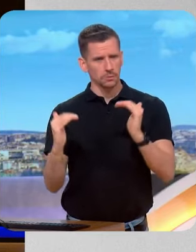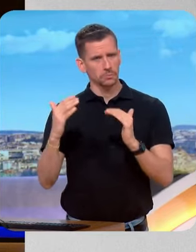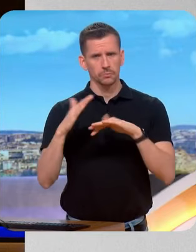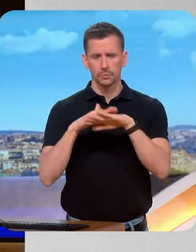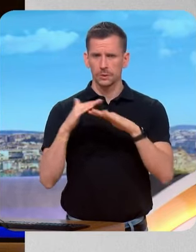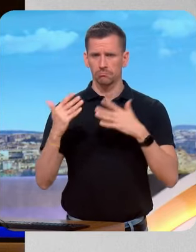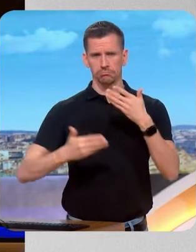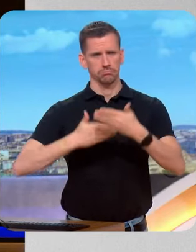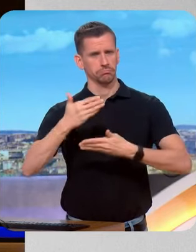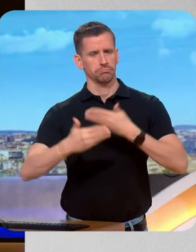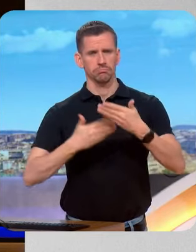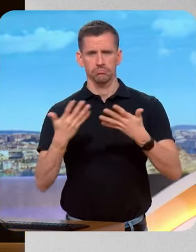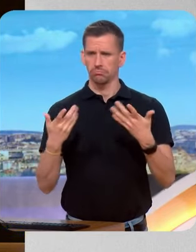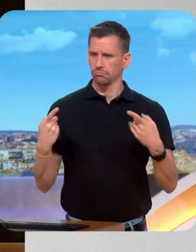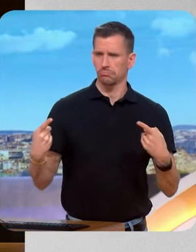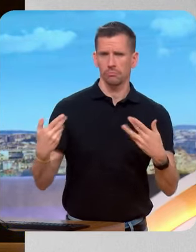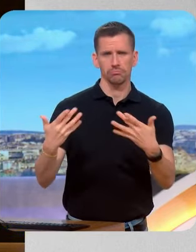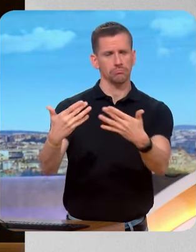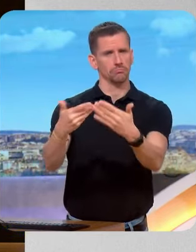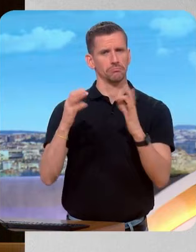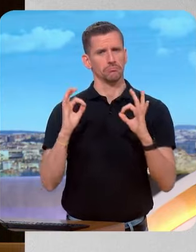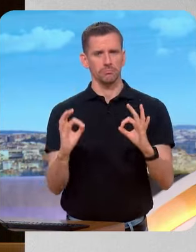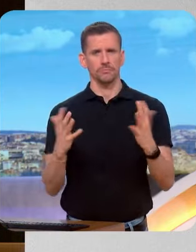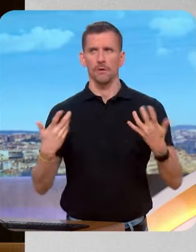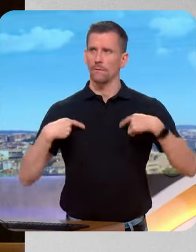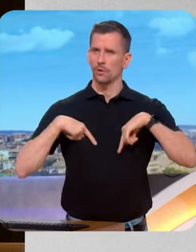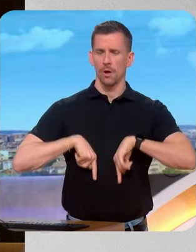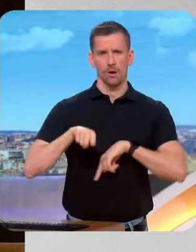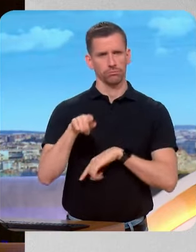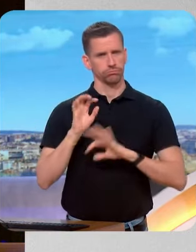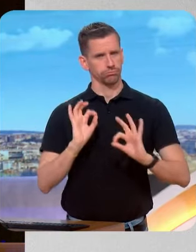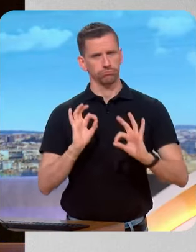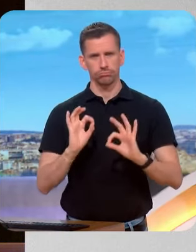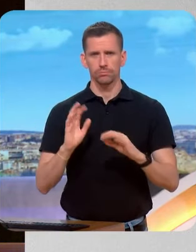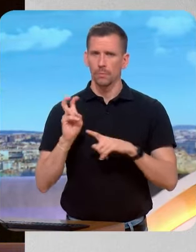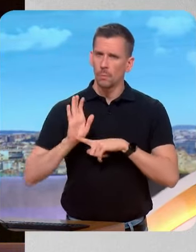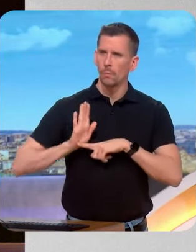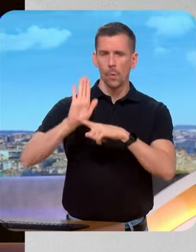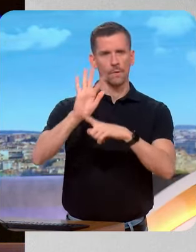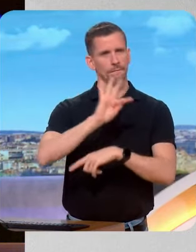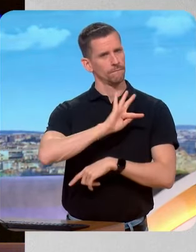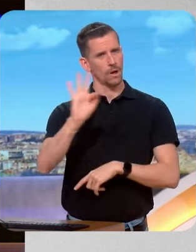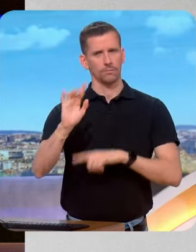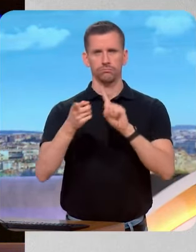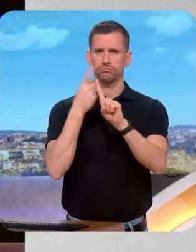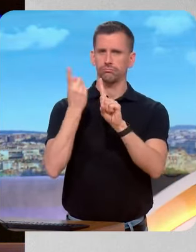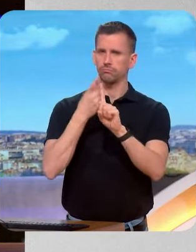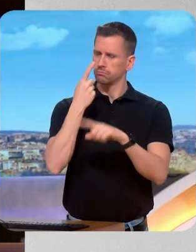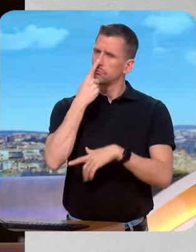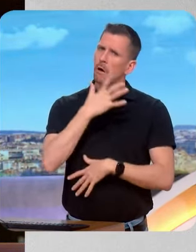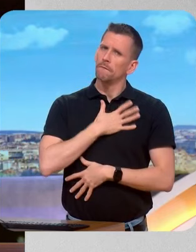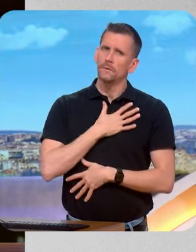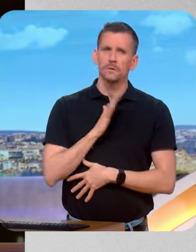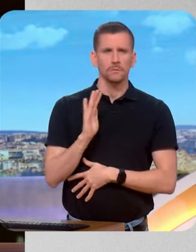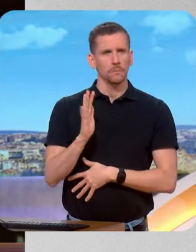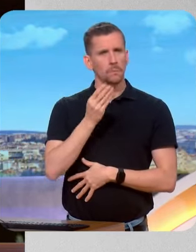géographique, pour que ce gouvernement ressemble un peu plus à la France, je crois que le bon pas a